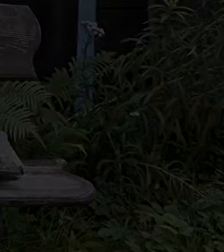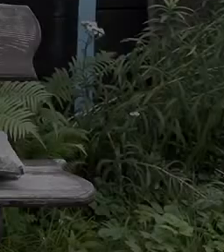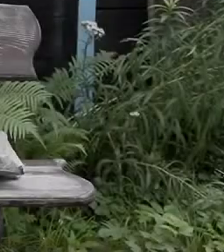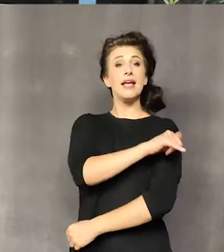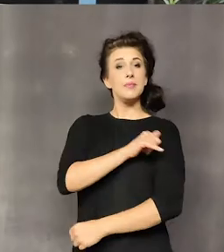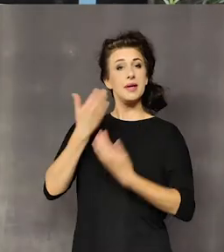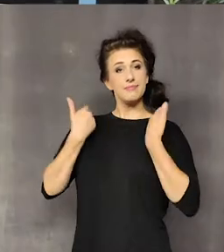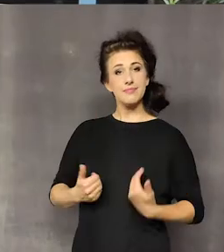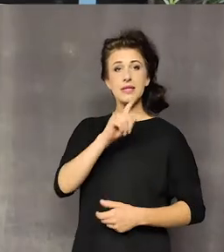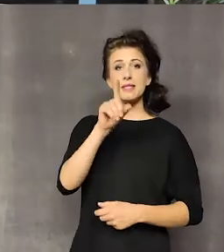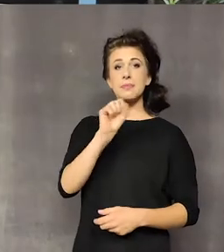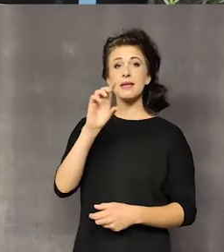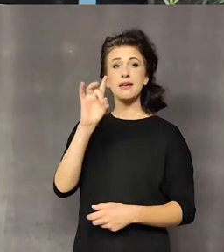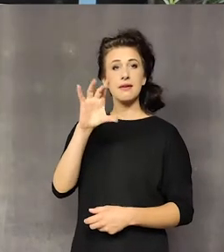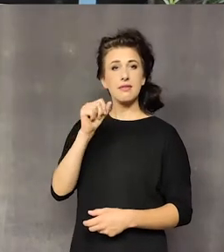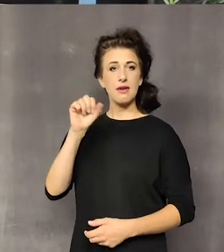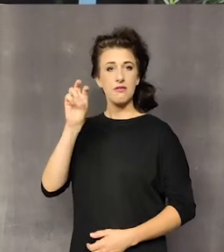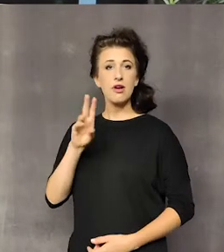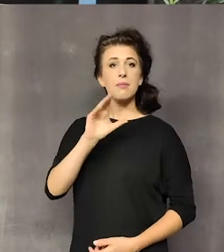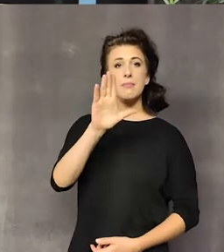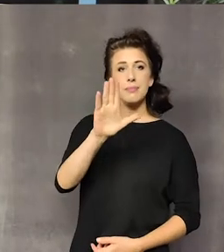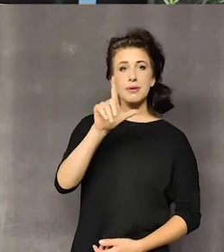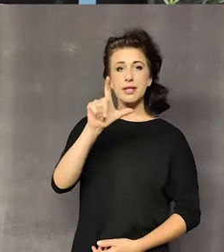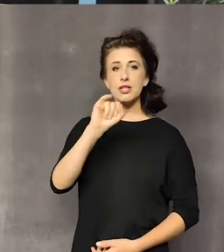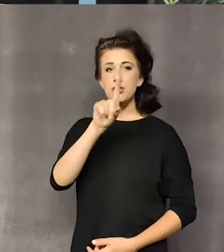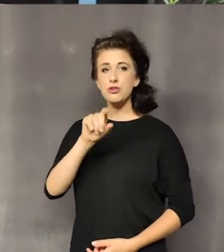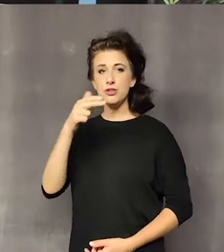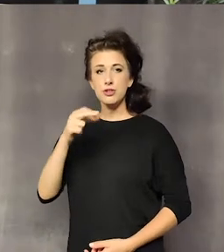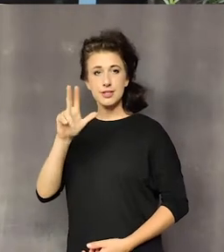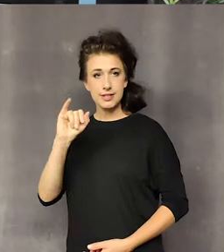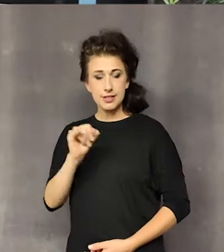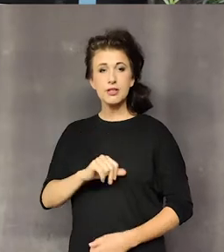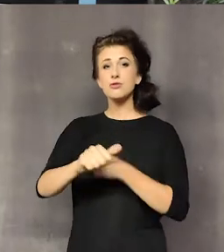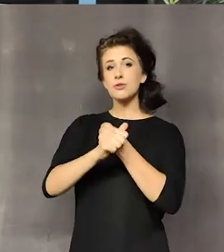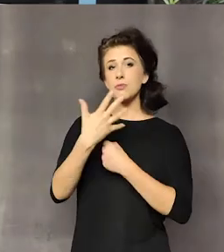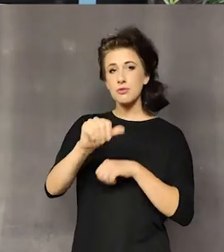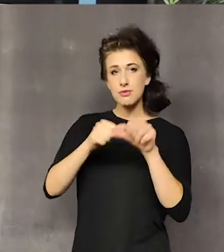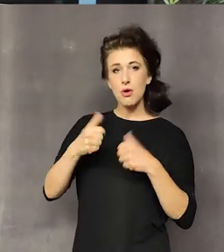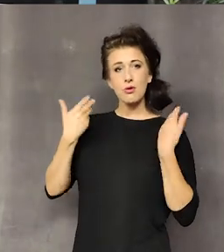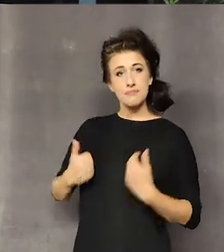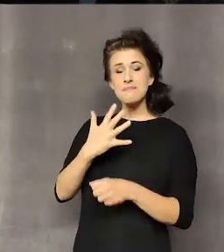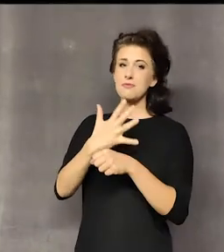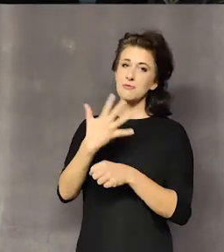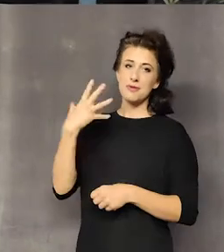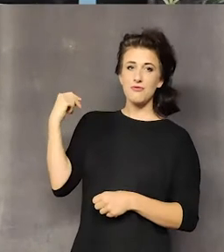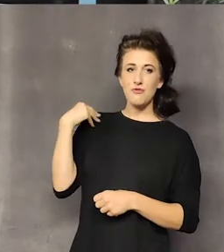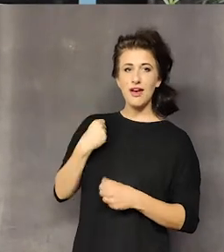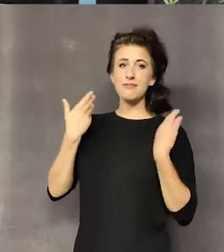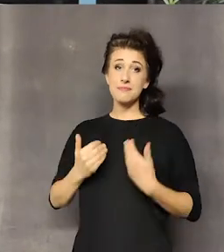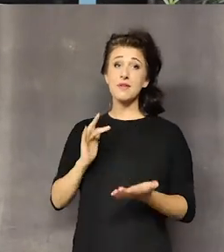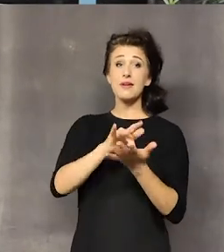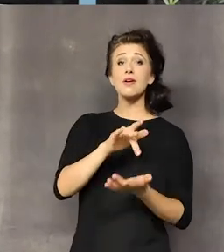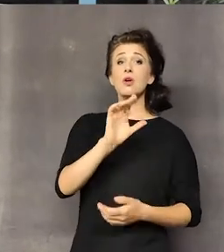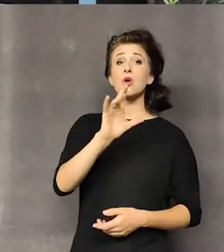Zbigniew Nazywam się Zbigniew Bliziński, 65 rocznik, 55 lat. W Gorańcu, gdzie